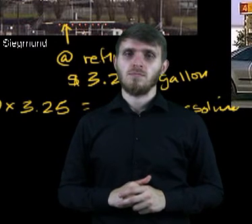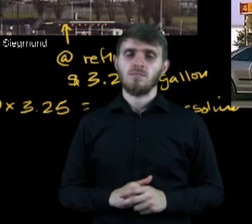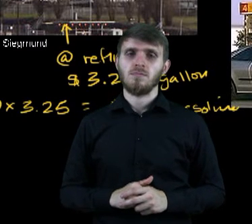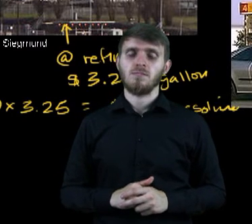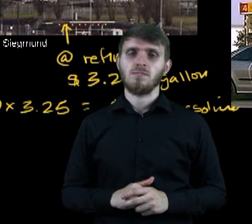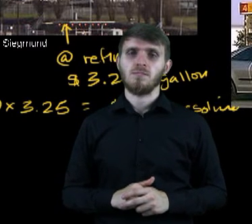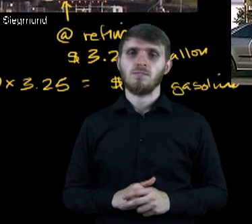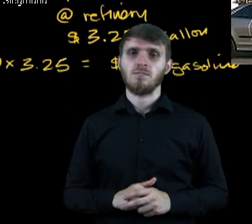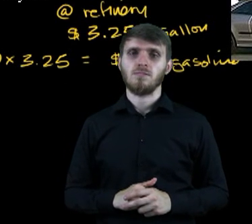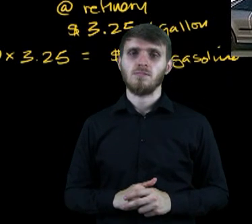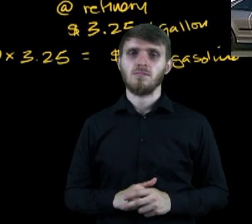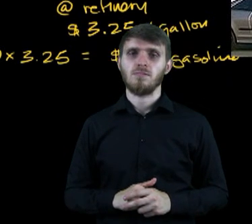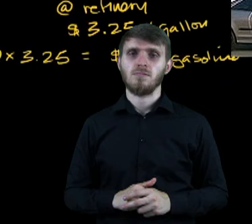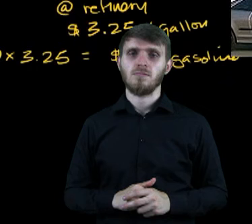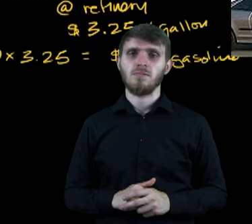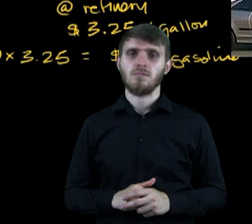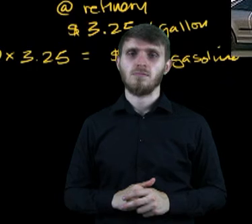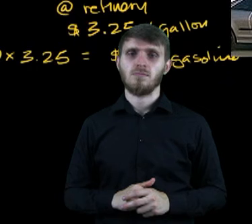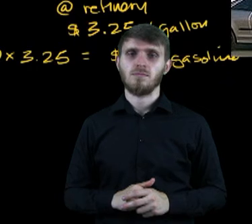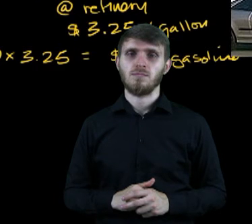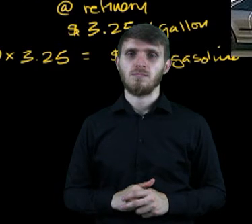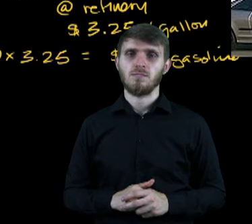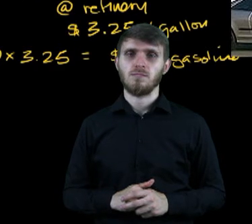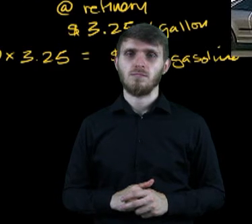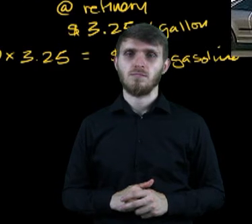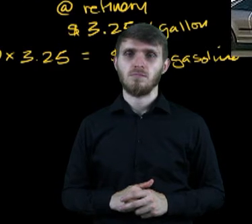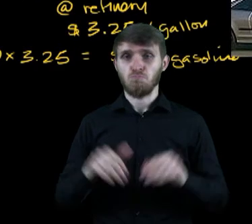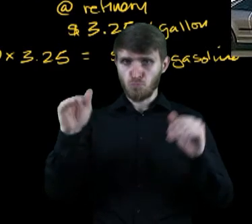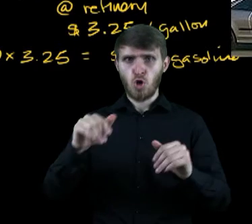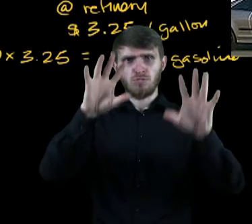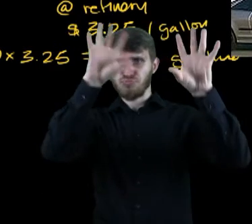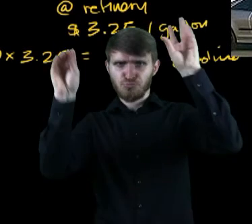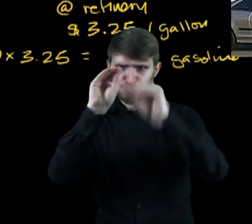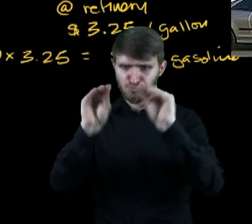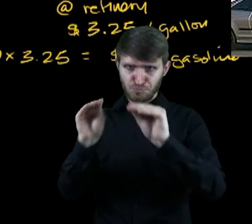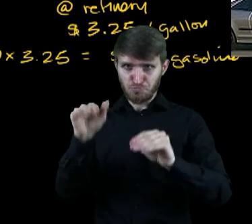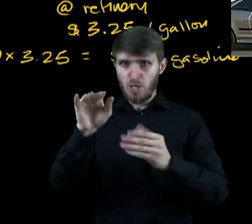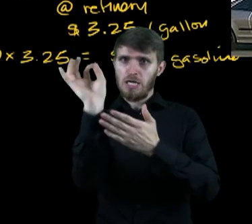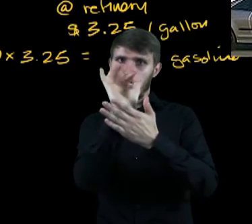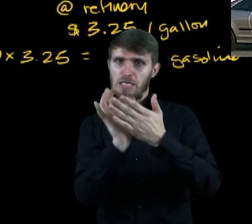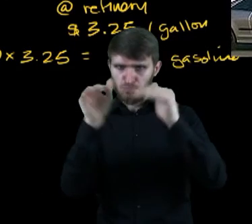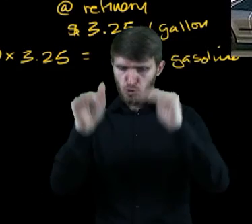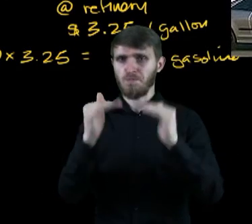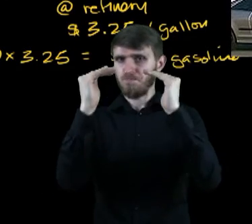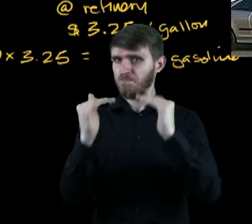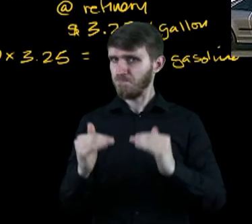można to przedstawić następująco. Narysuję to tak.